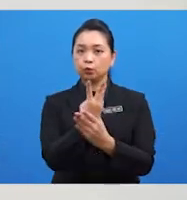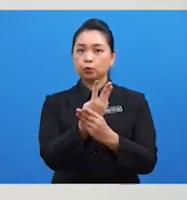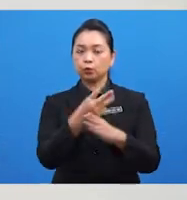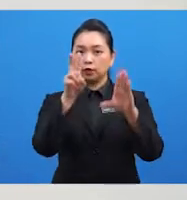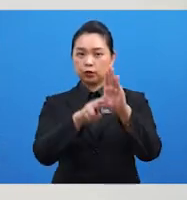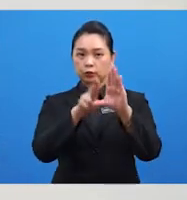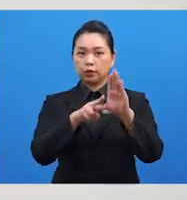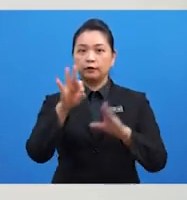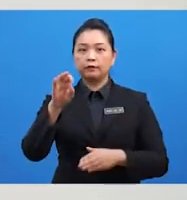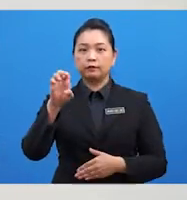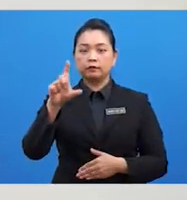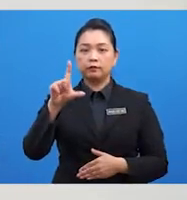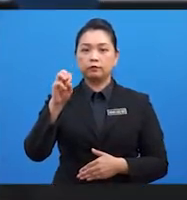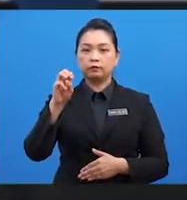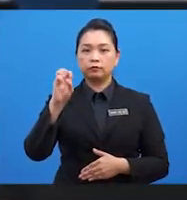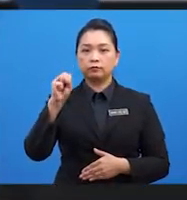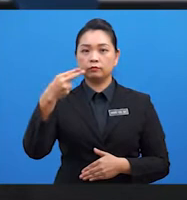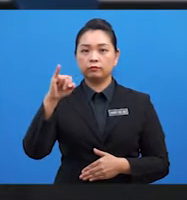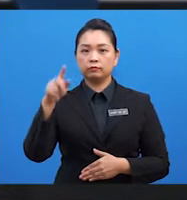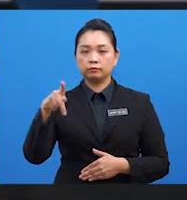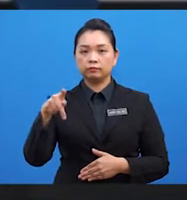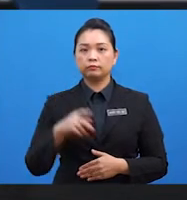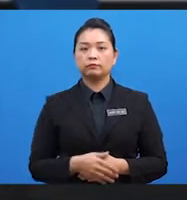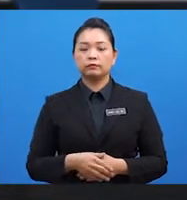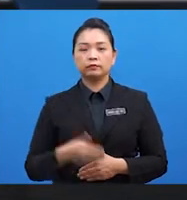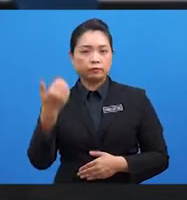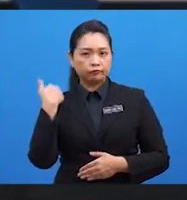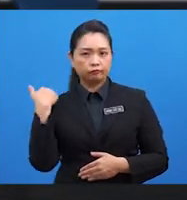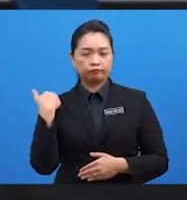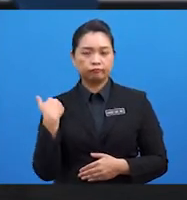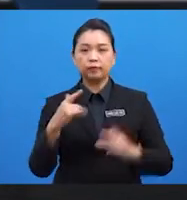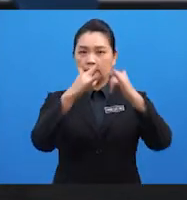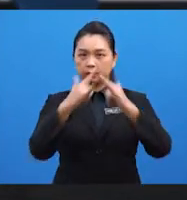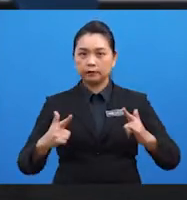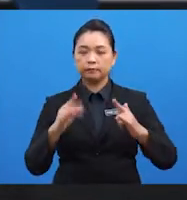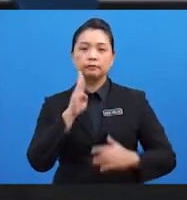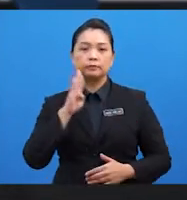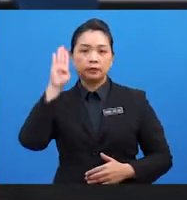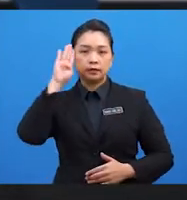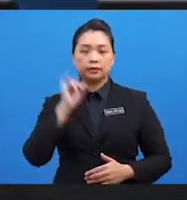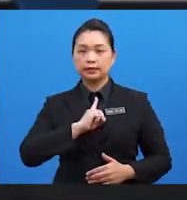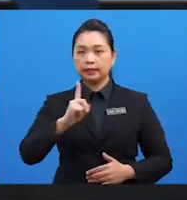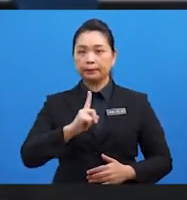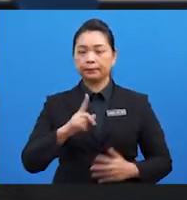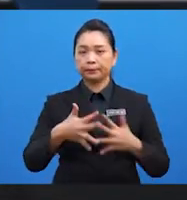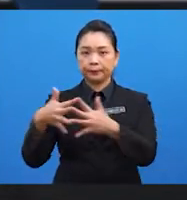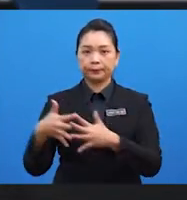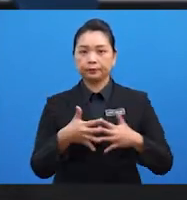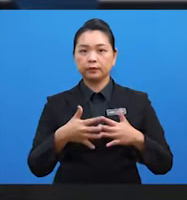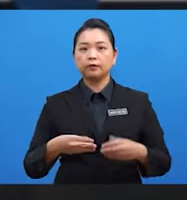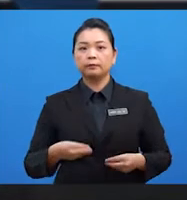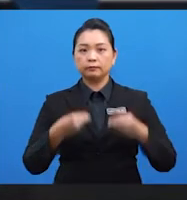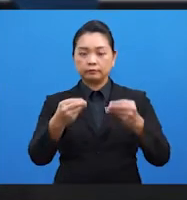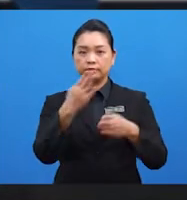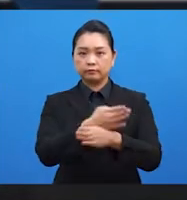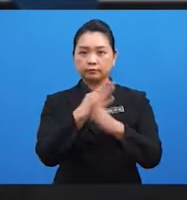kewujudan kerusi fellowship menganjur perkemahan belia Islam antarabangsa bagi